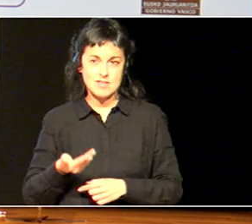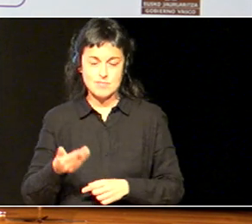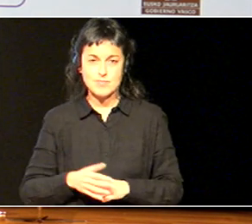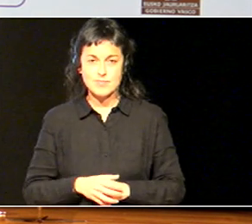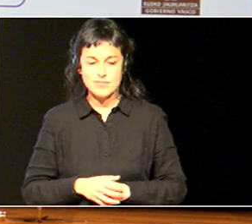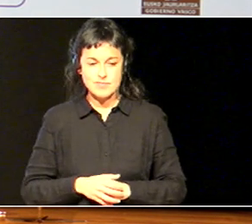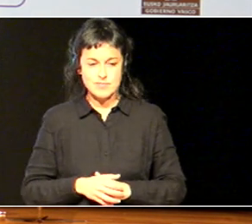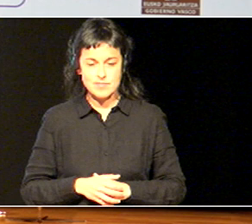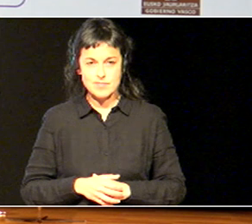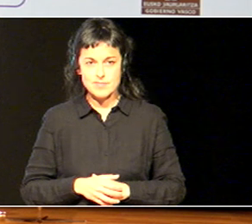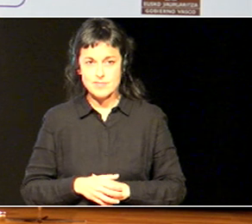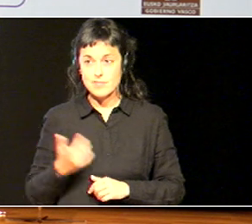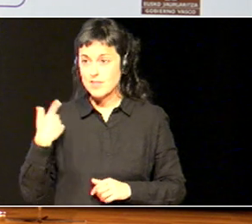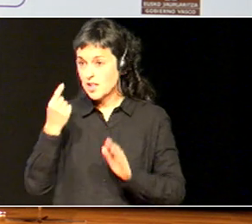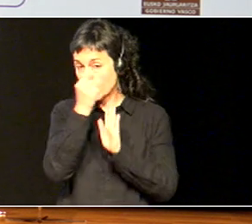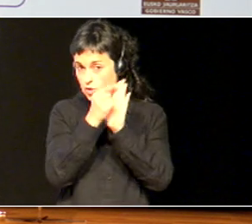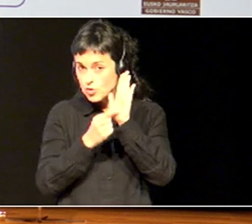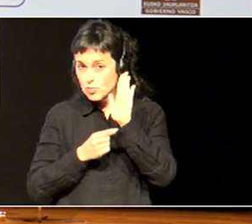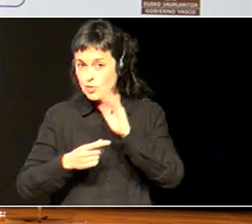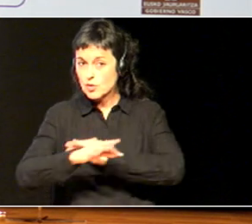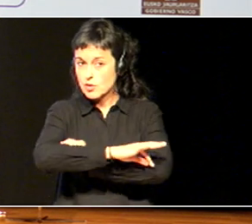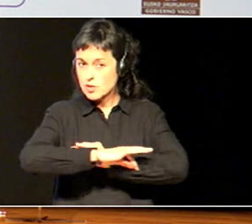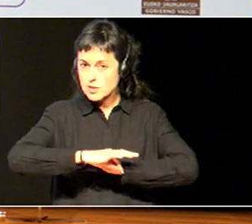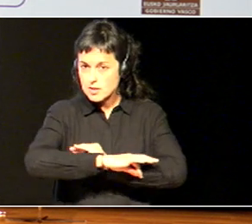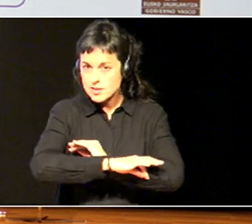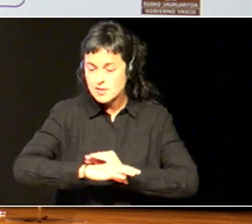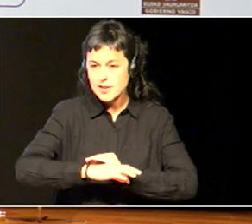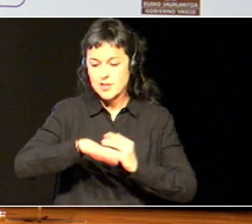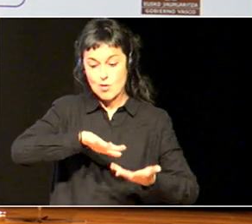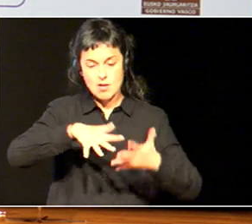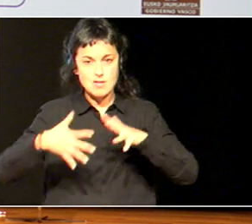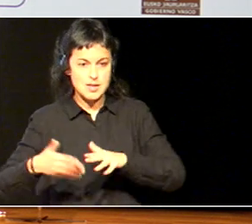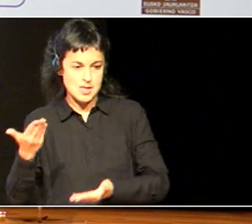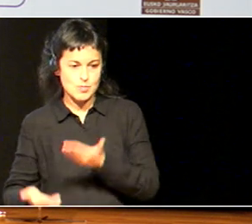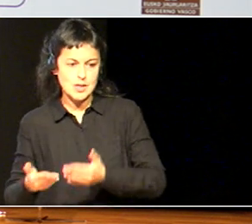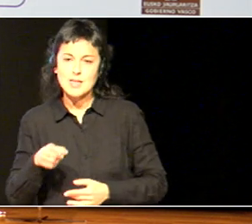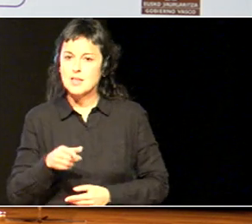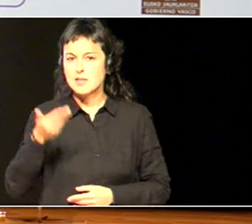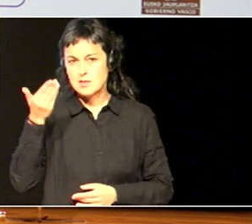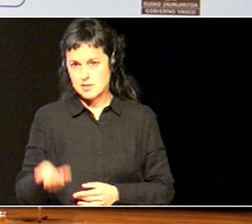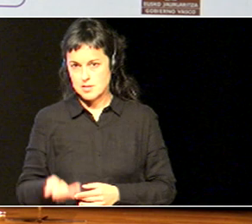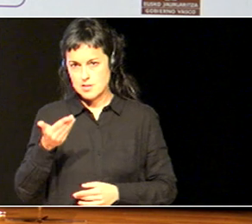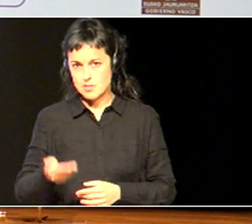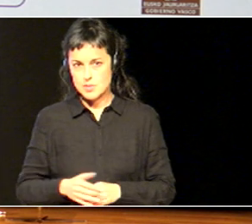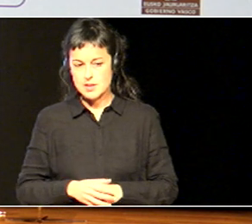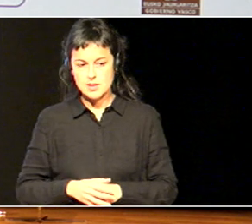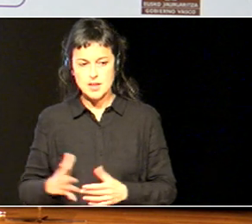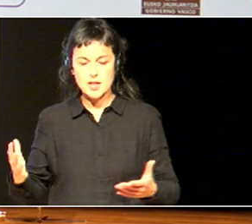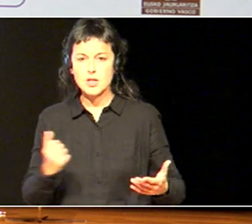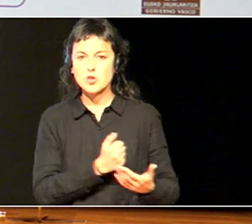protokoloa buen diseñoan esarpenean eta evaluazioan bat egin behar dugu denok